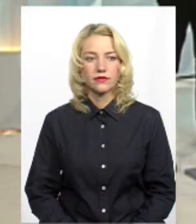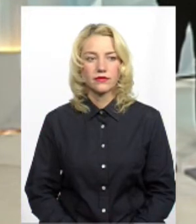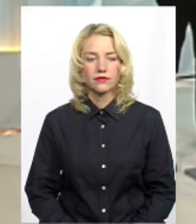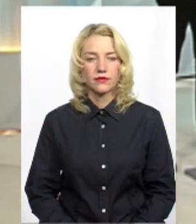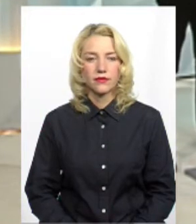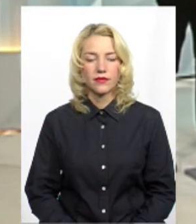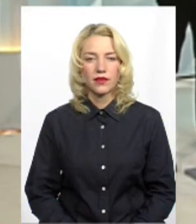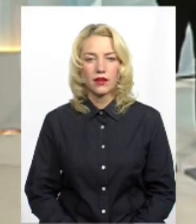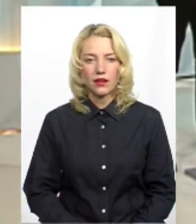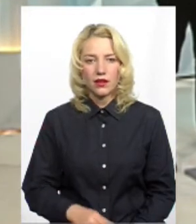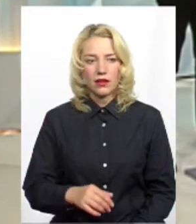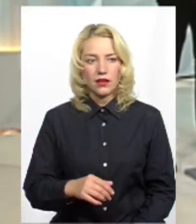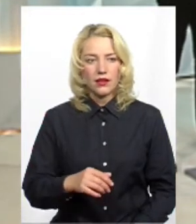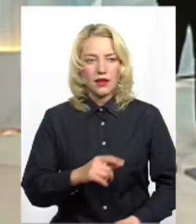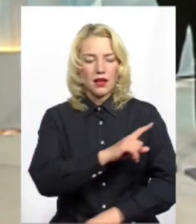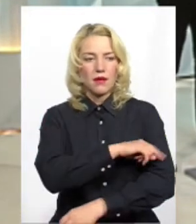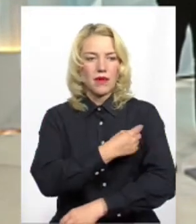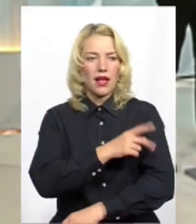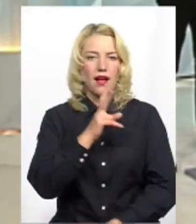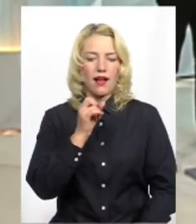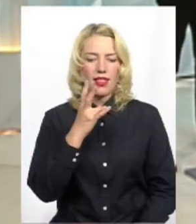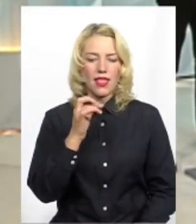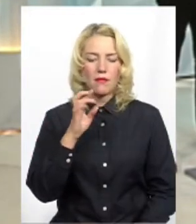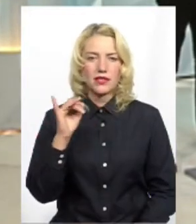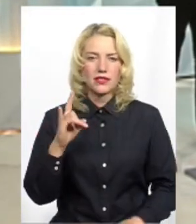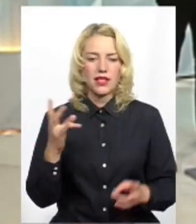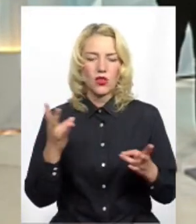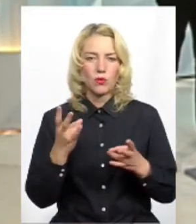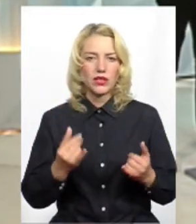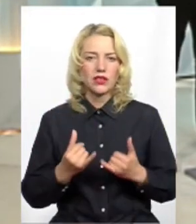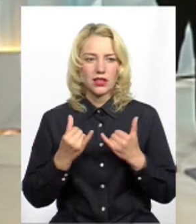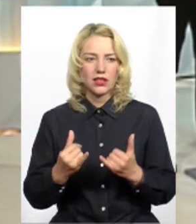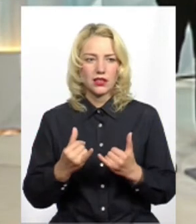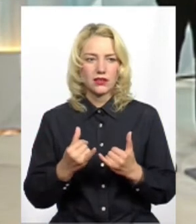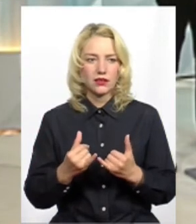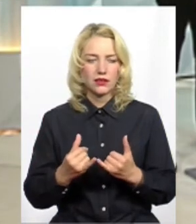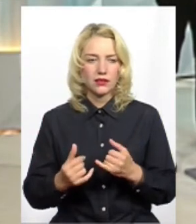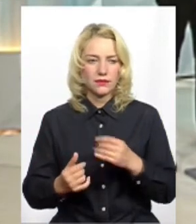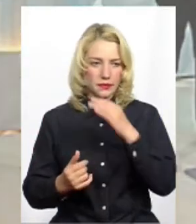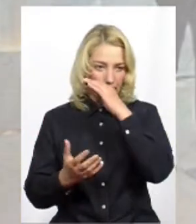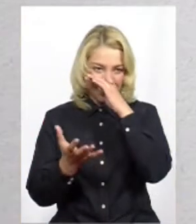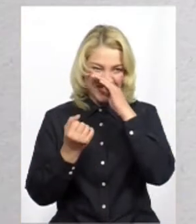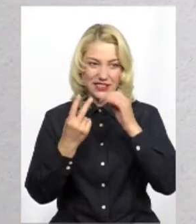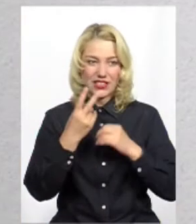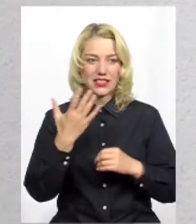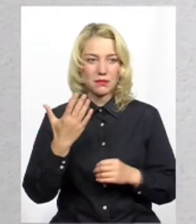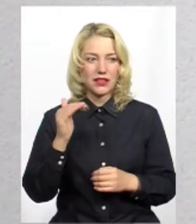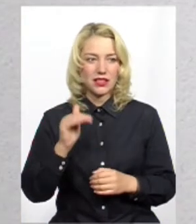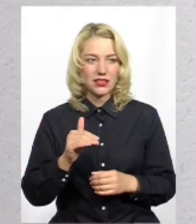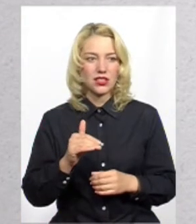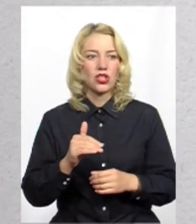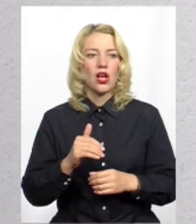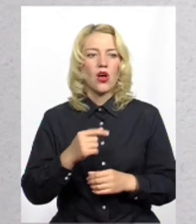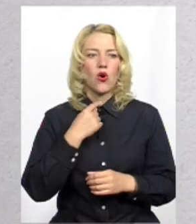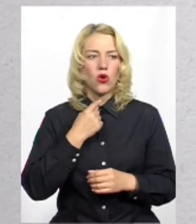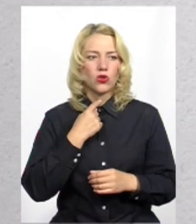Петиція за легалізацію медичного канабісу набрала необхідні для розгляду 25 тисяч голосів. Відповідний законопроект було